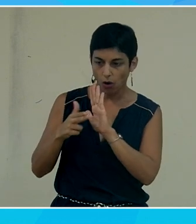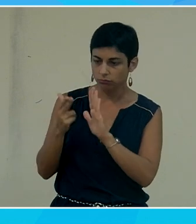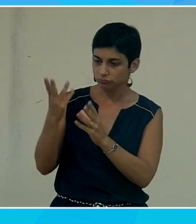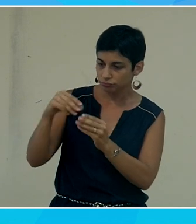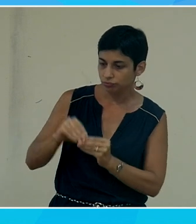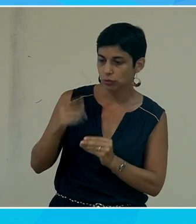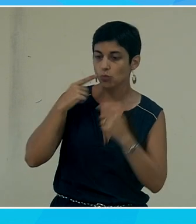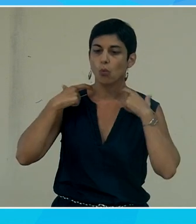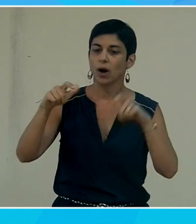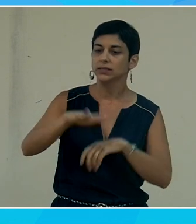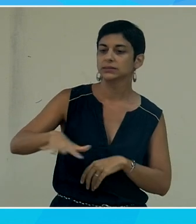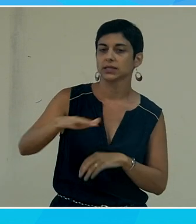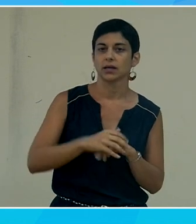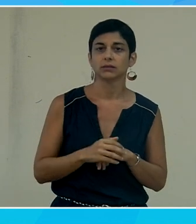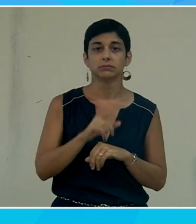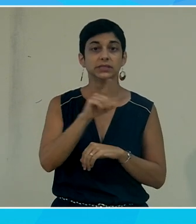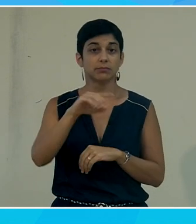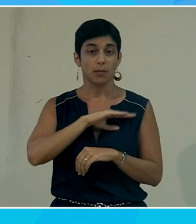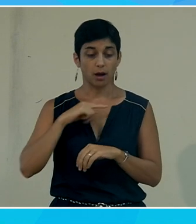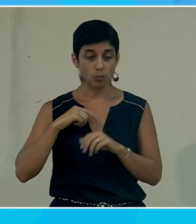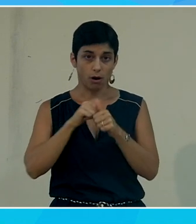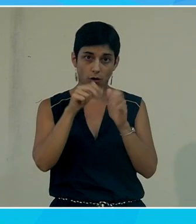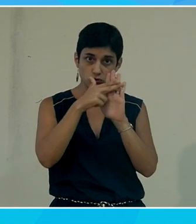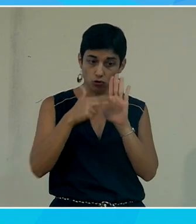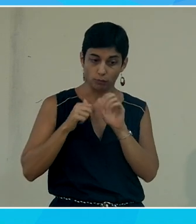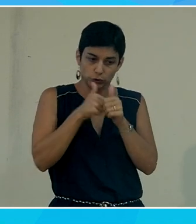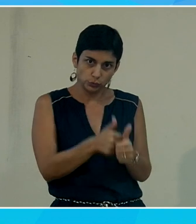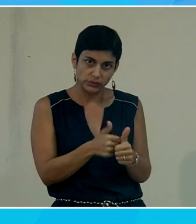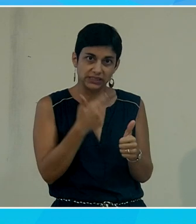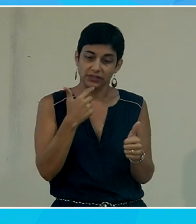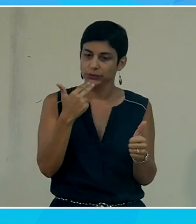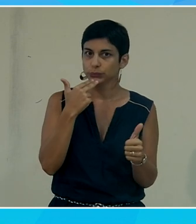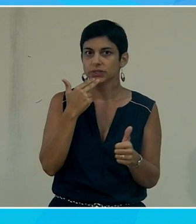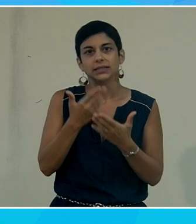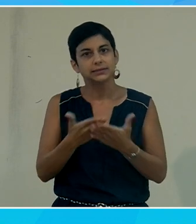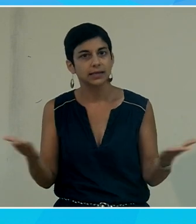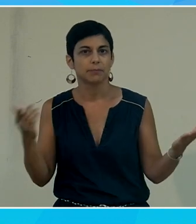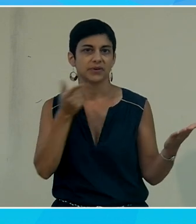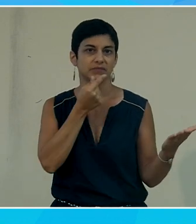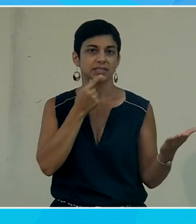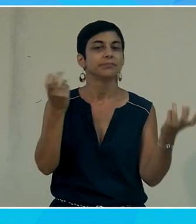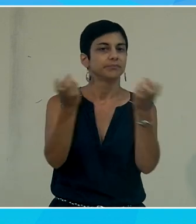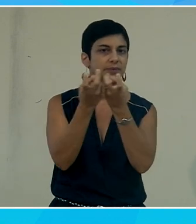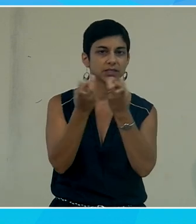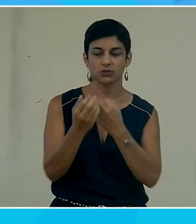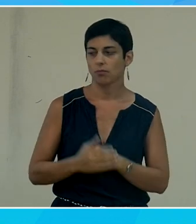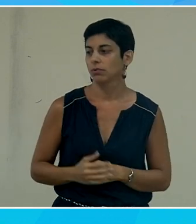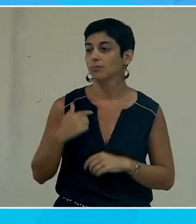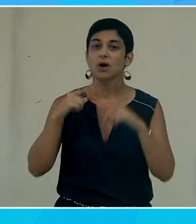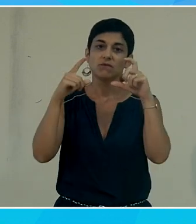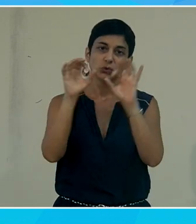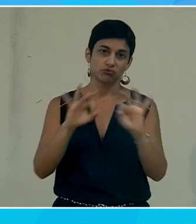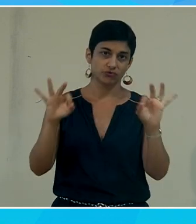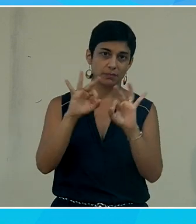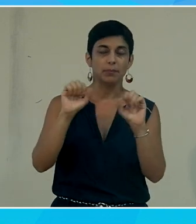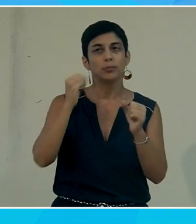mais c'est pas parce que je respecte ces normes d'accessibilité que j'ai un usage qui est simplifié on va donner un exemple alors j'ai pas la photo sous les yeux mais